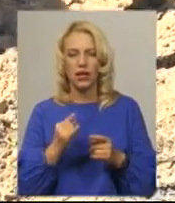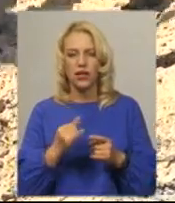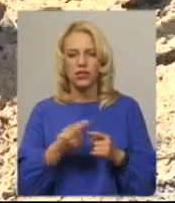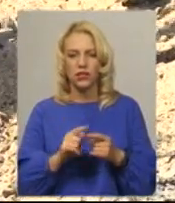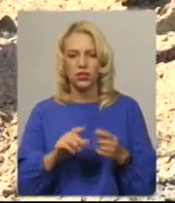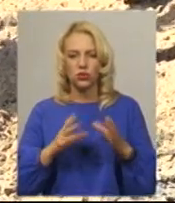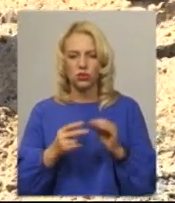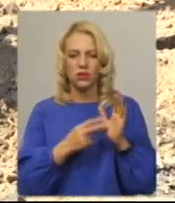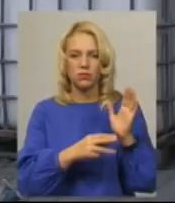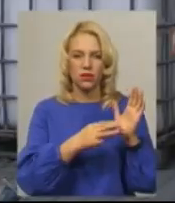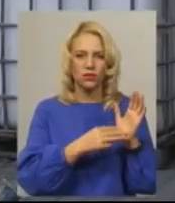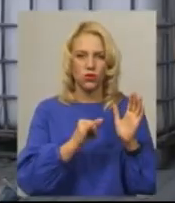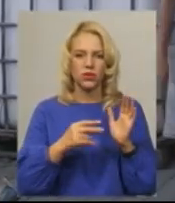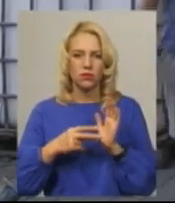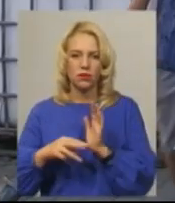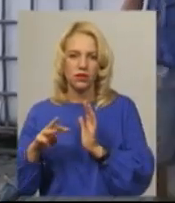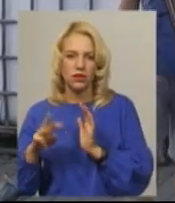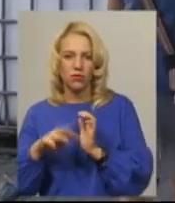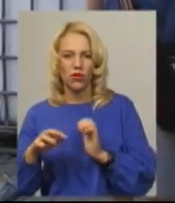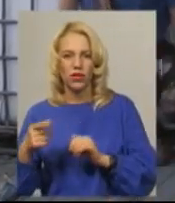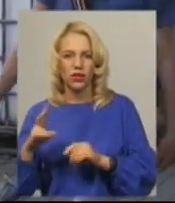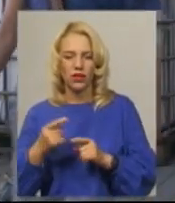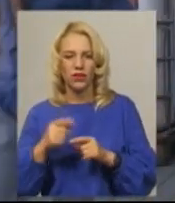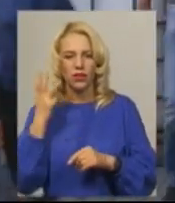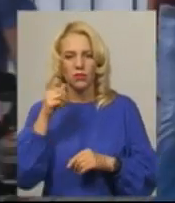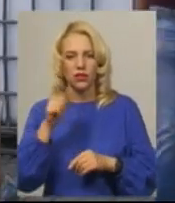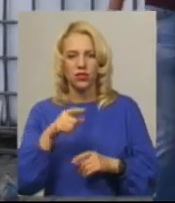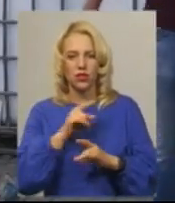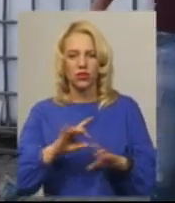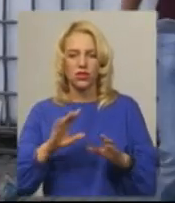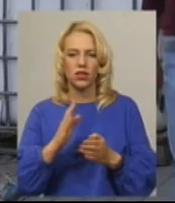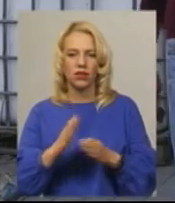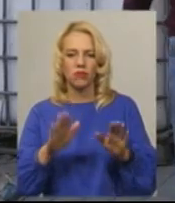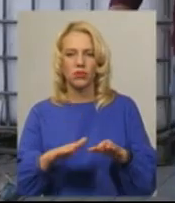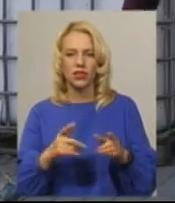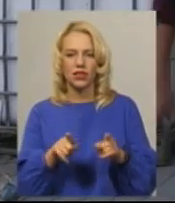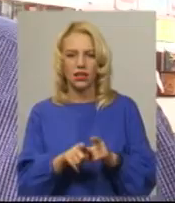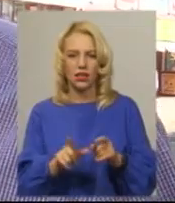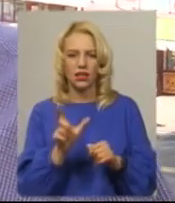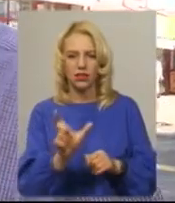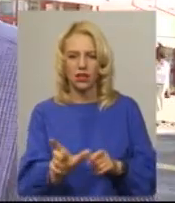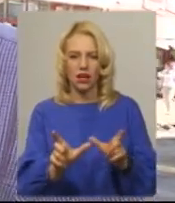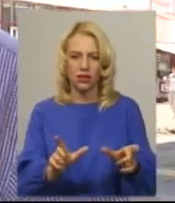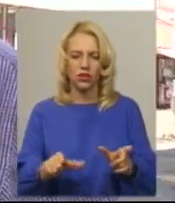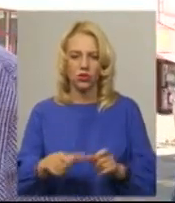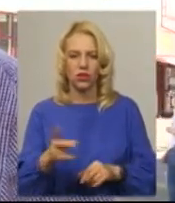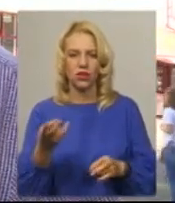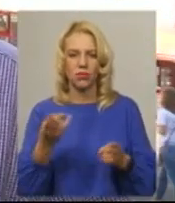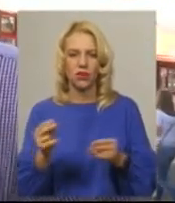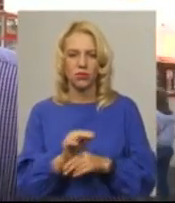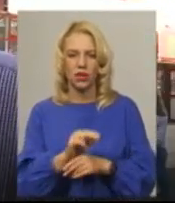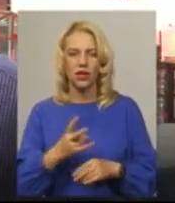відповідно 78 та 33 мільйони гривень. Хмельничанин Віктор каже, в місті є ділянки, які потрібно відремонтувати. Візді варто робити,